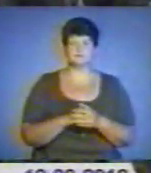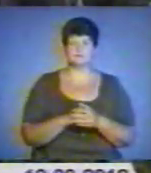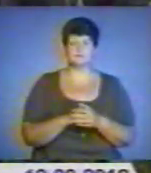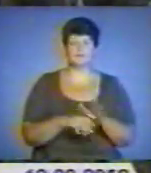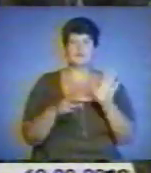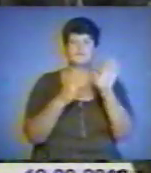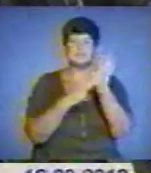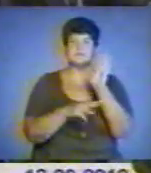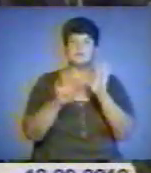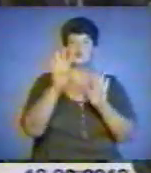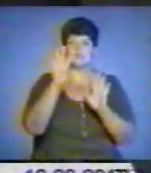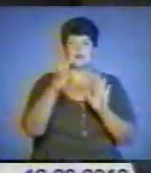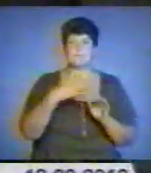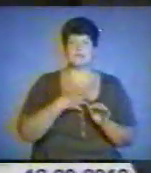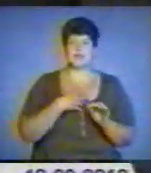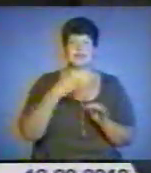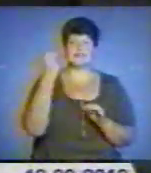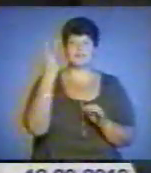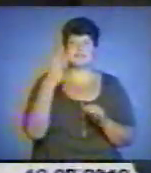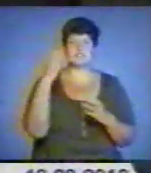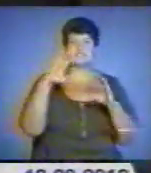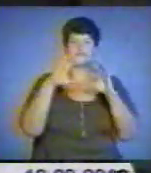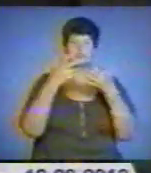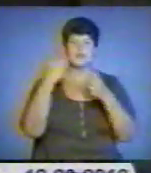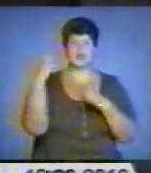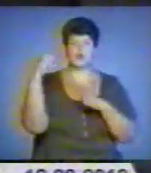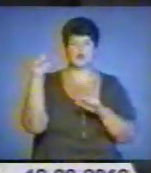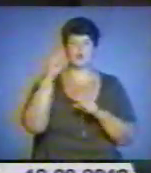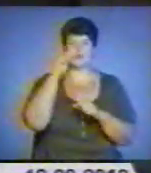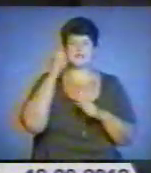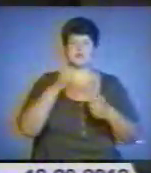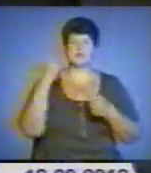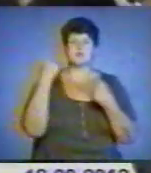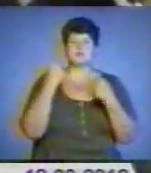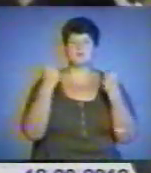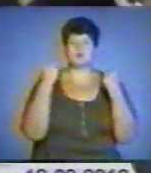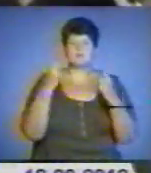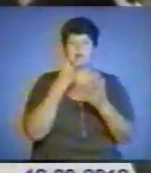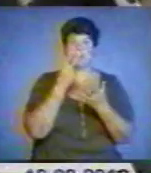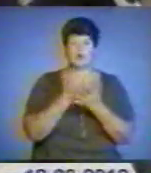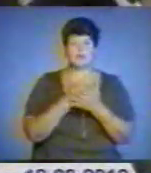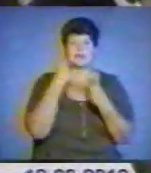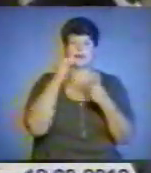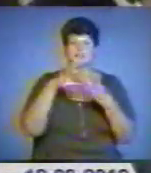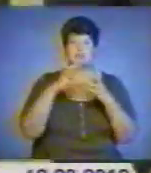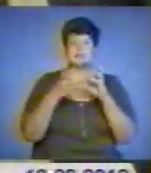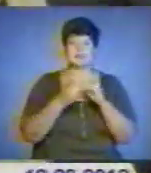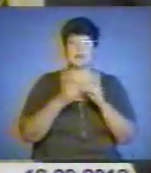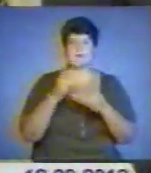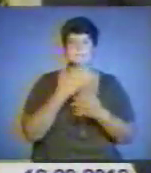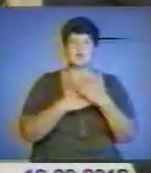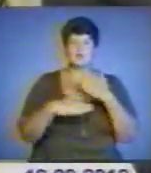84 медалі, 12 світових рекордів. Українські спортсмени показали найкращий результат на параолімпійських іграх за часів